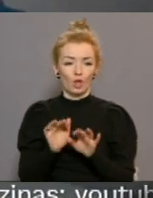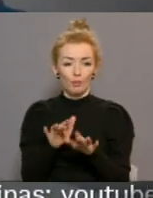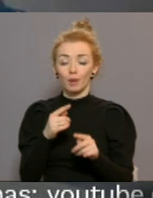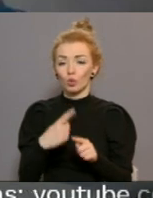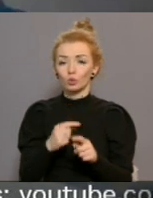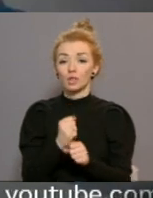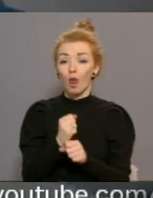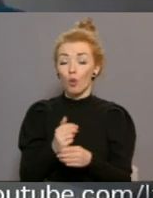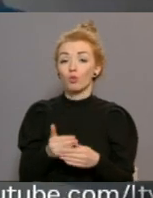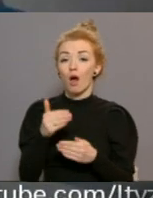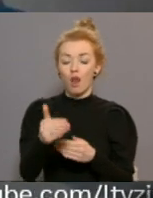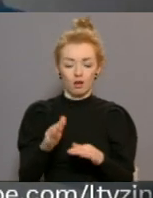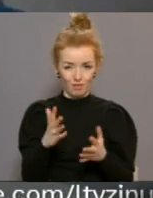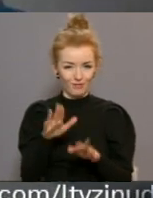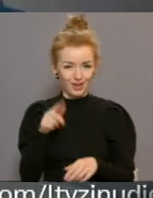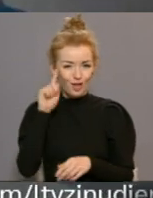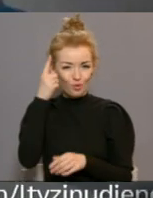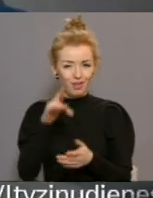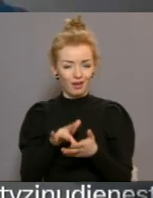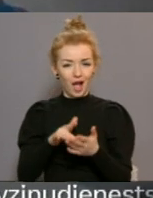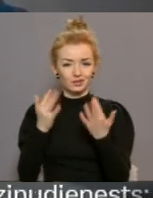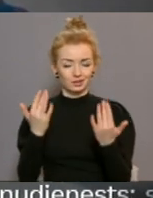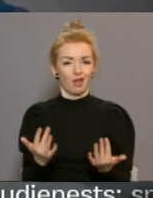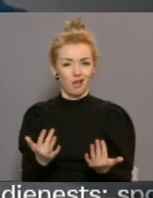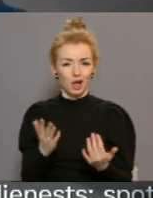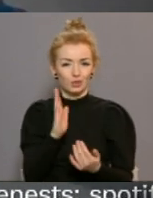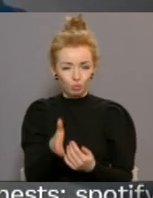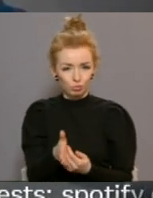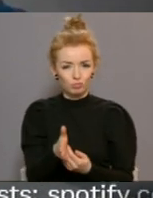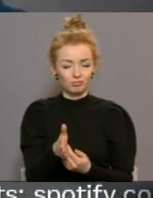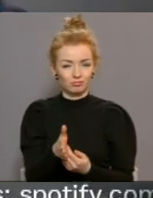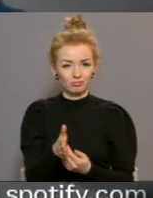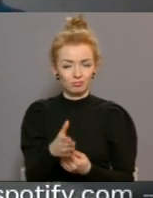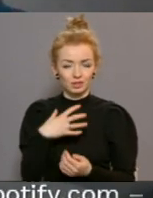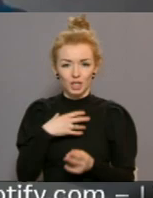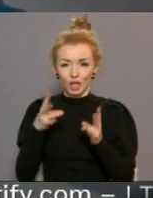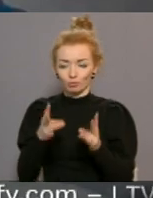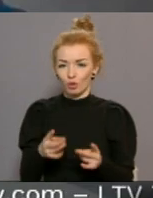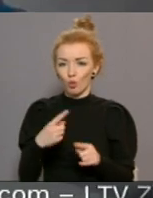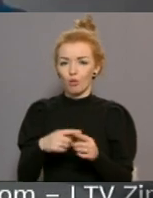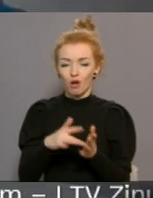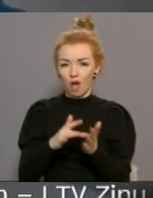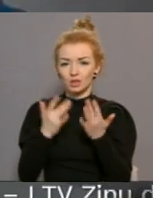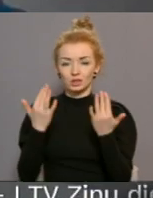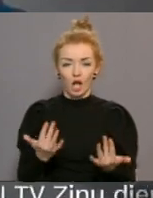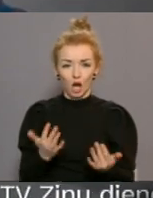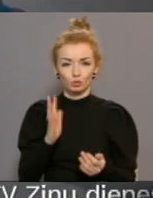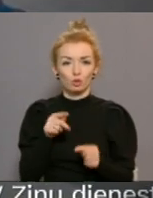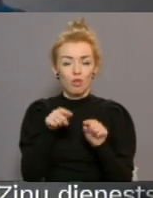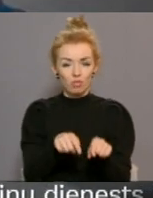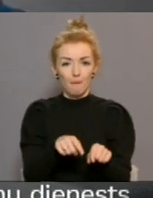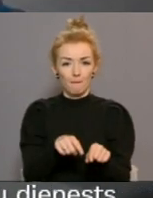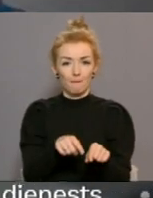strādātu tālāk, bet tad mēs varam iedomāties, kādas sekas būs saslimšanai un kādas sekas būs tam,